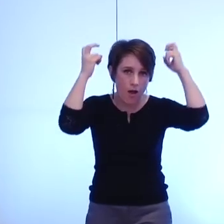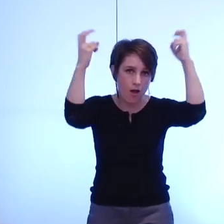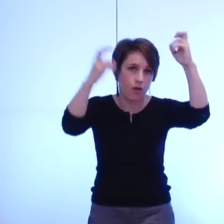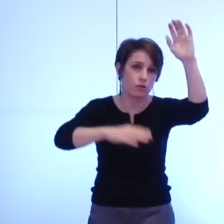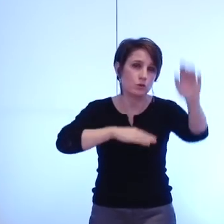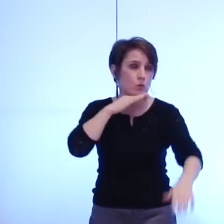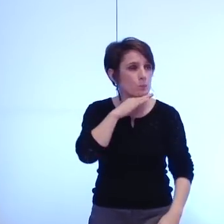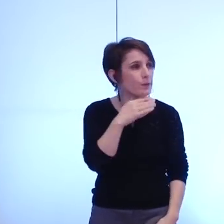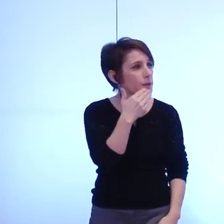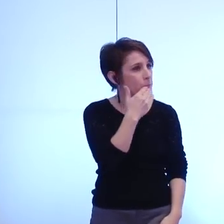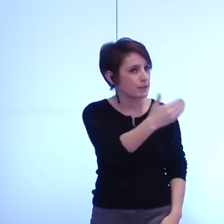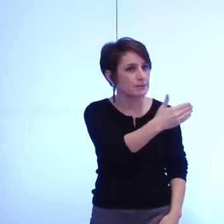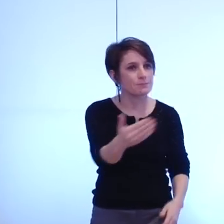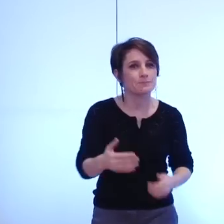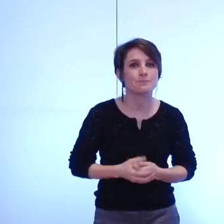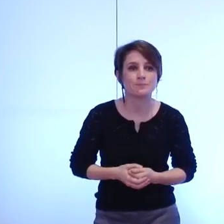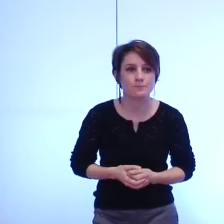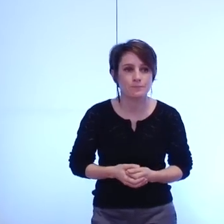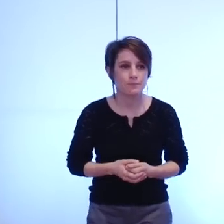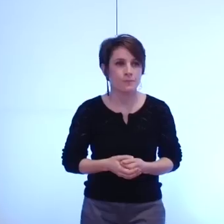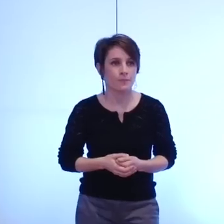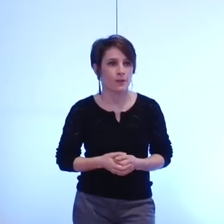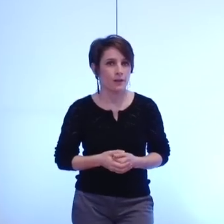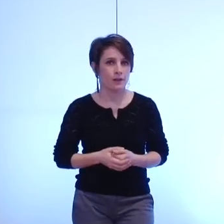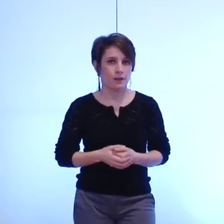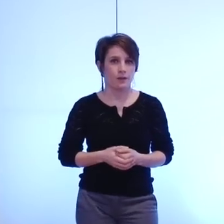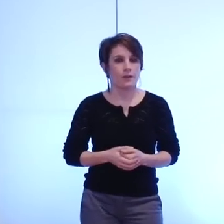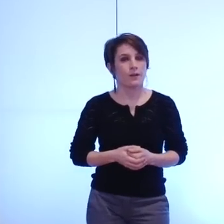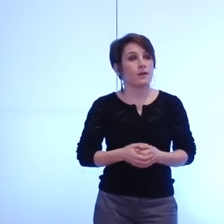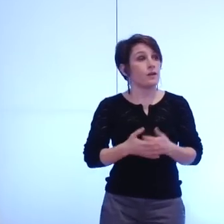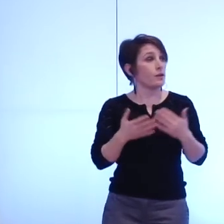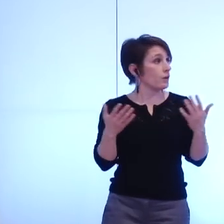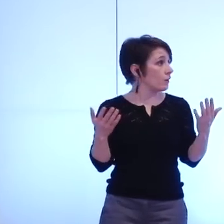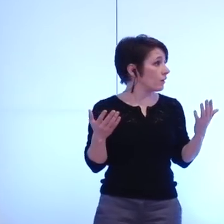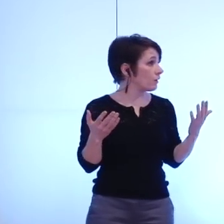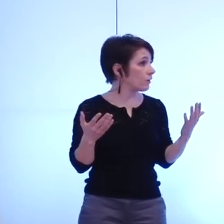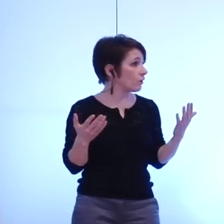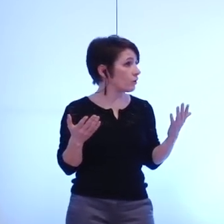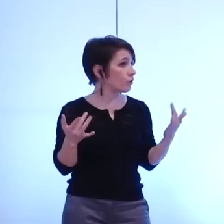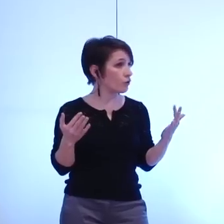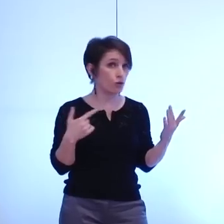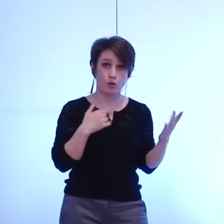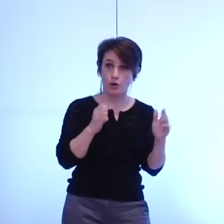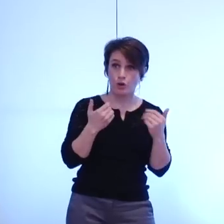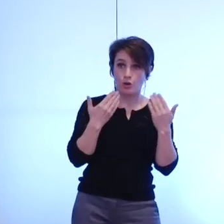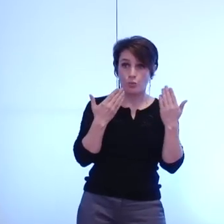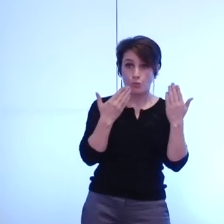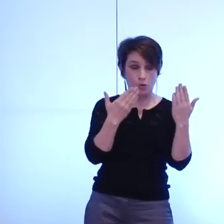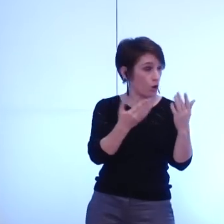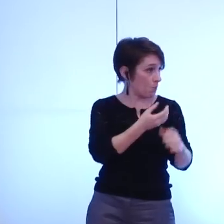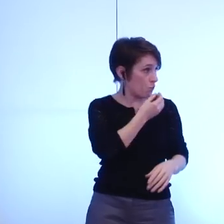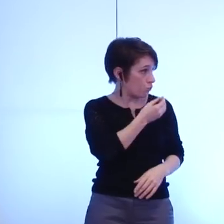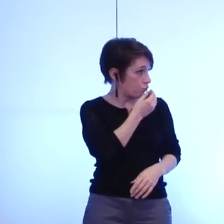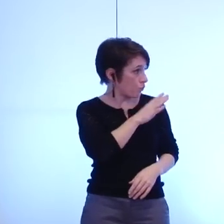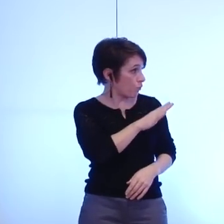merci je vous invite à continuer à avoir des interventions non non là on est